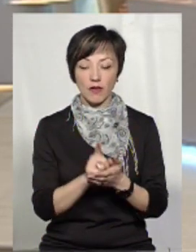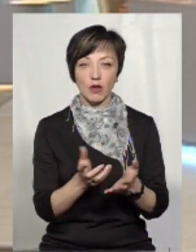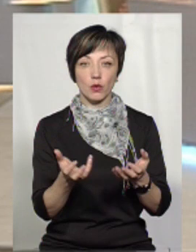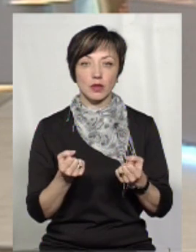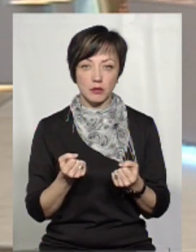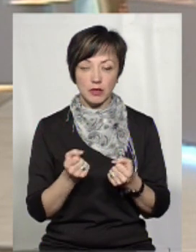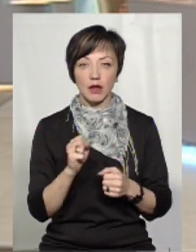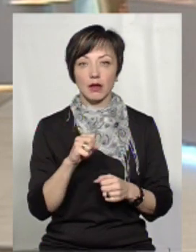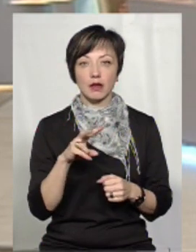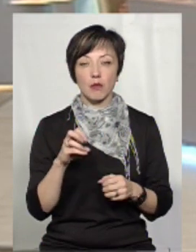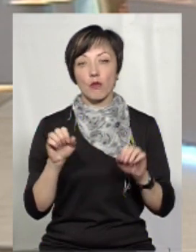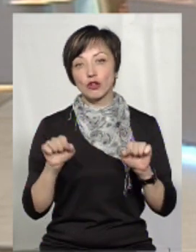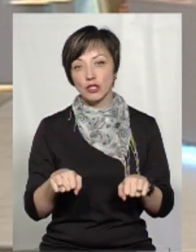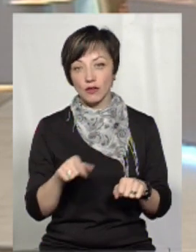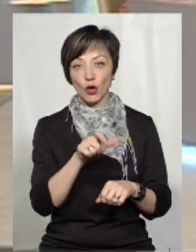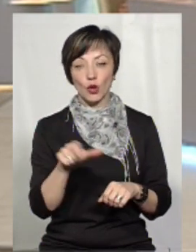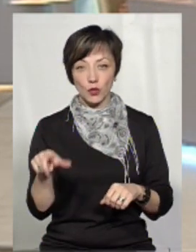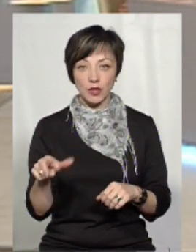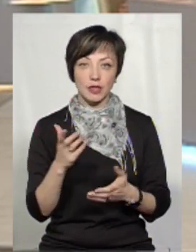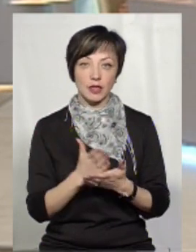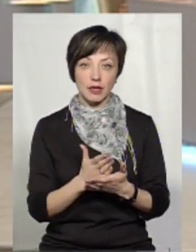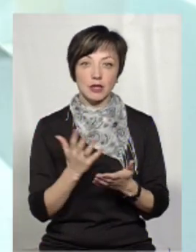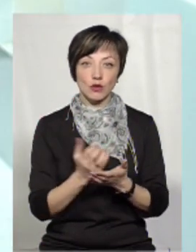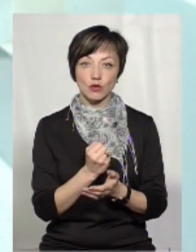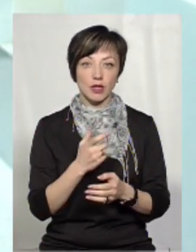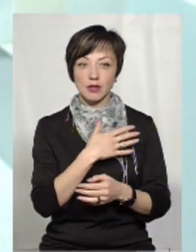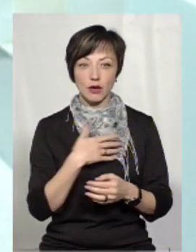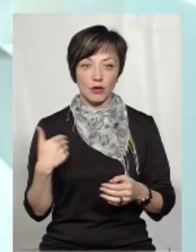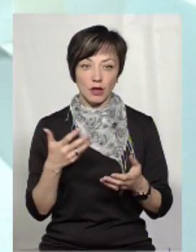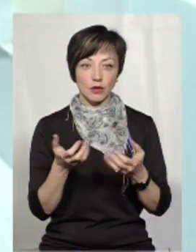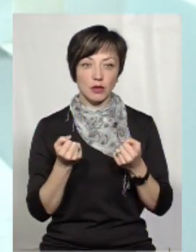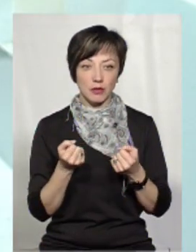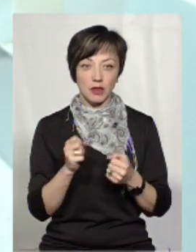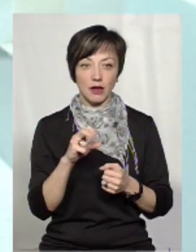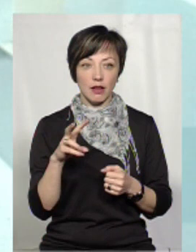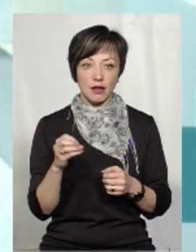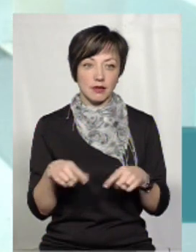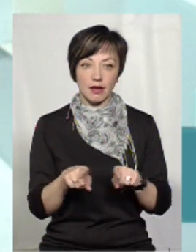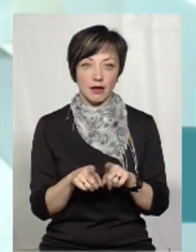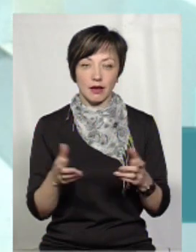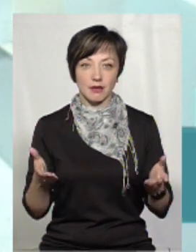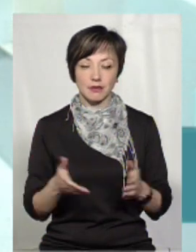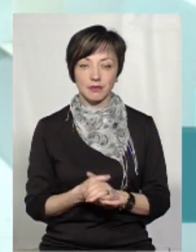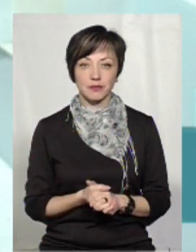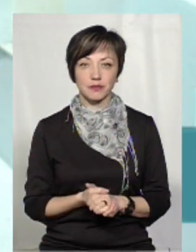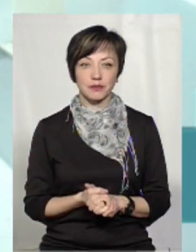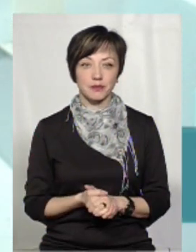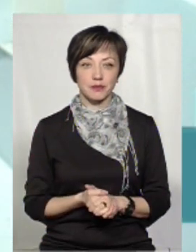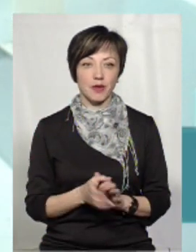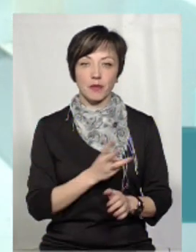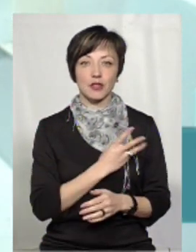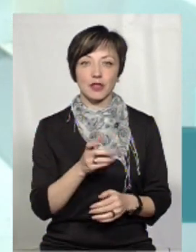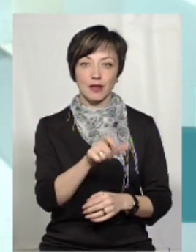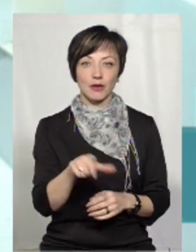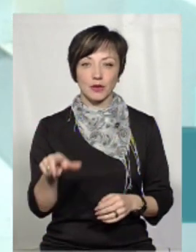отримати. Ну, можливо, і такі люди знайдуться, що не захотять отримати. Ну, це таке, це вже